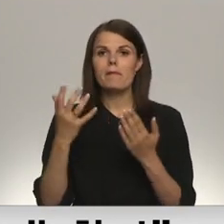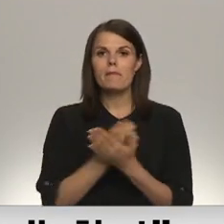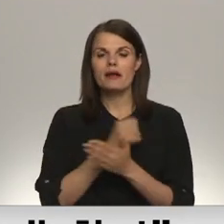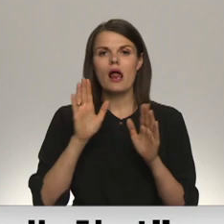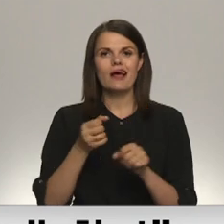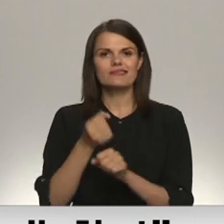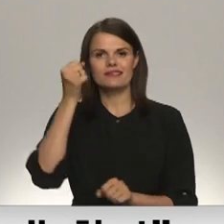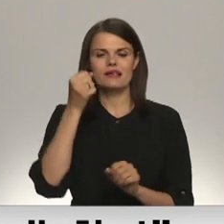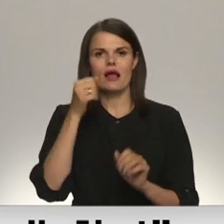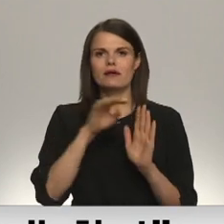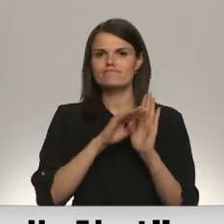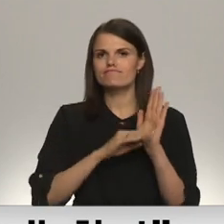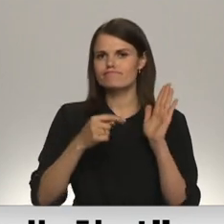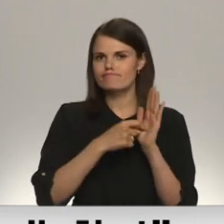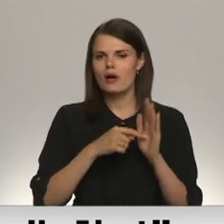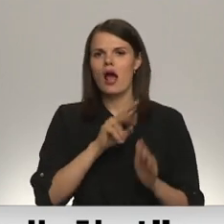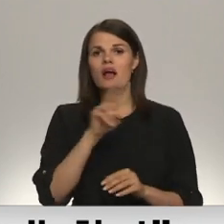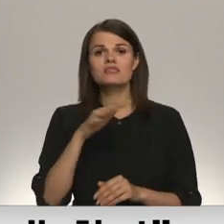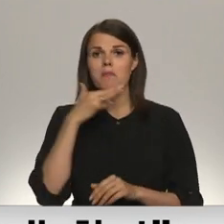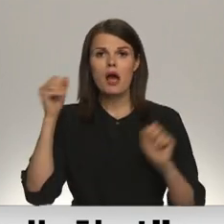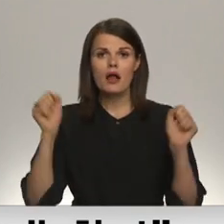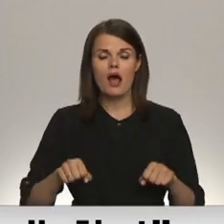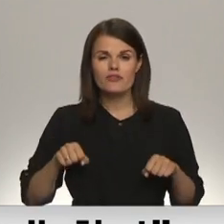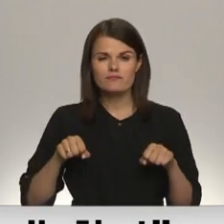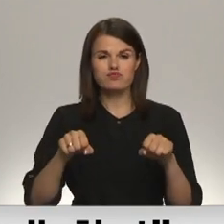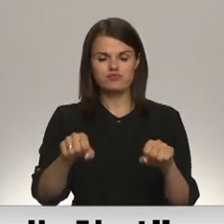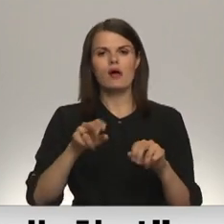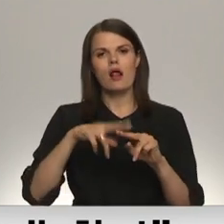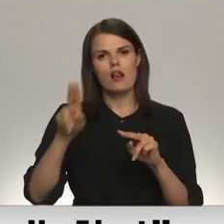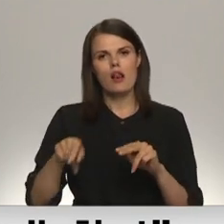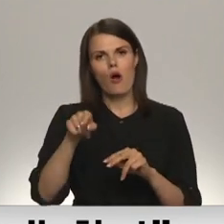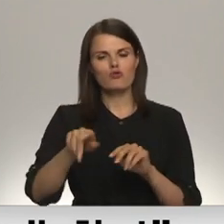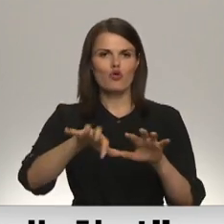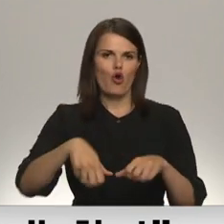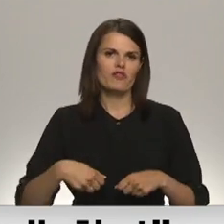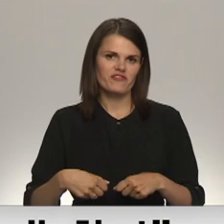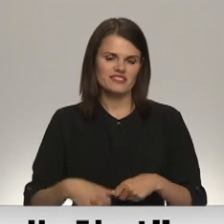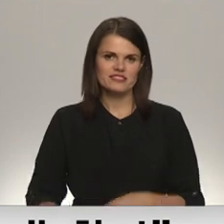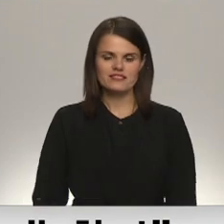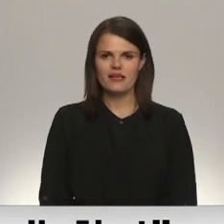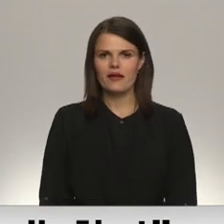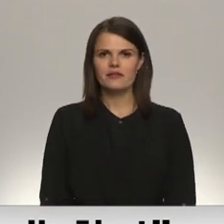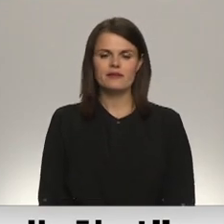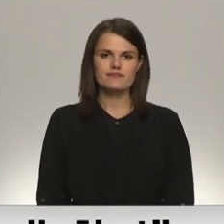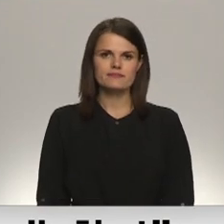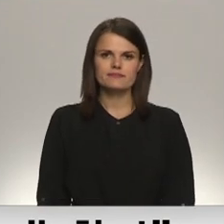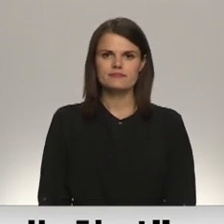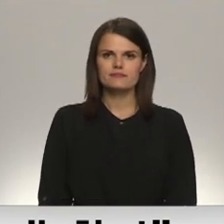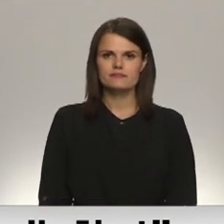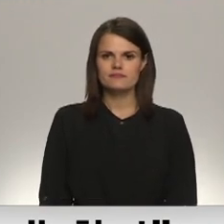arī stingrāku regulējumu, kas parā kātri braucošos elektroskreiriteņus ļautu konfiscēt. Par to vairāk stāstāja Kīnce.